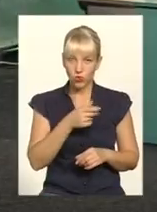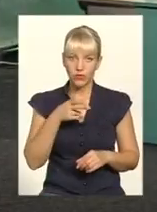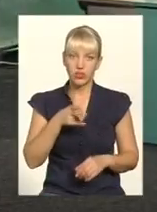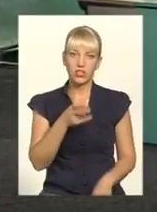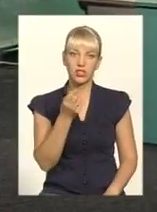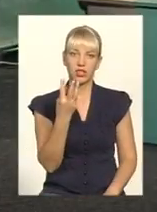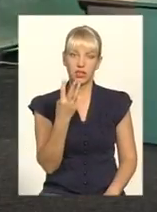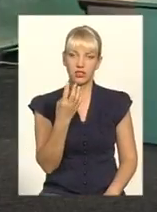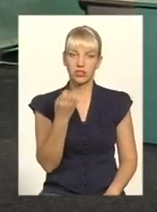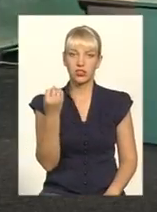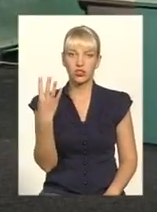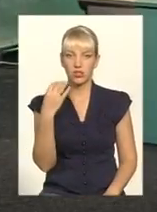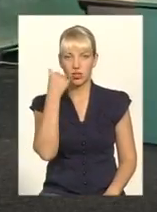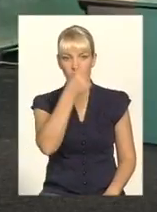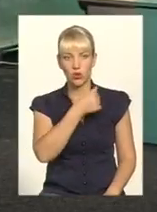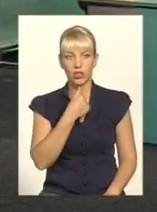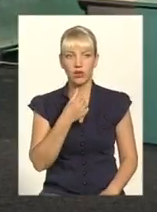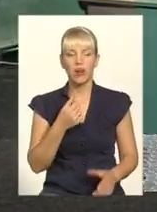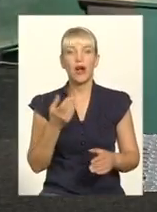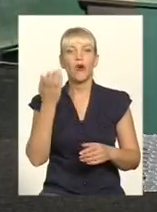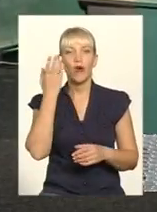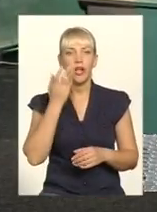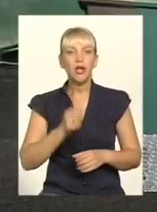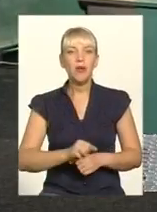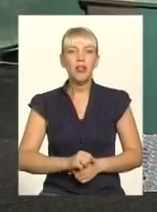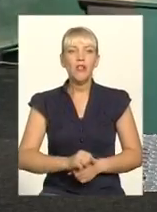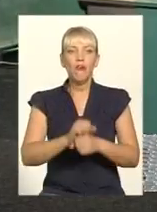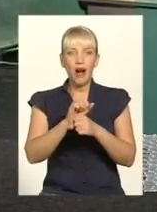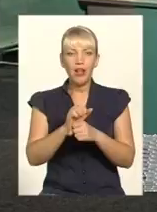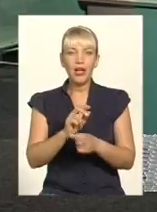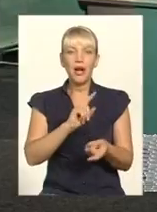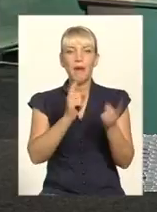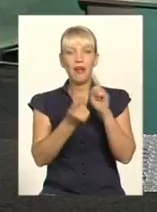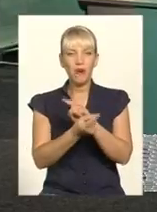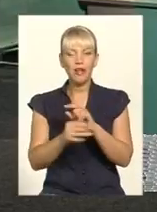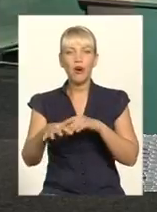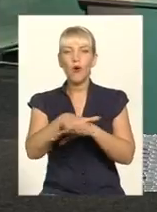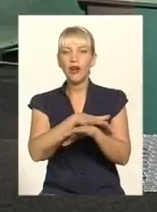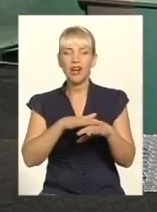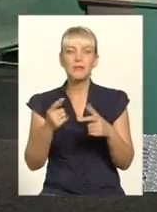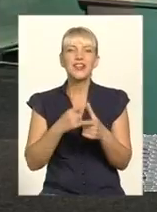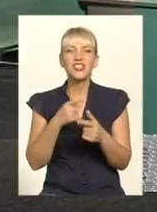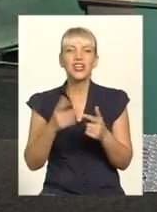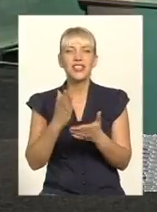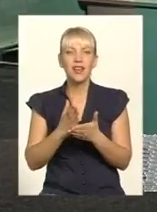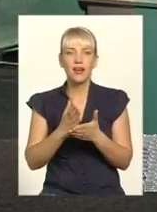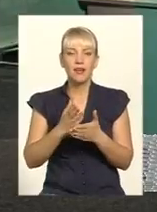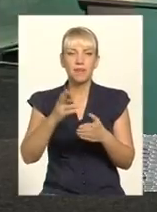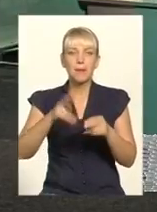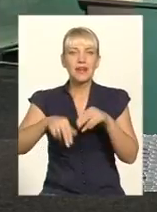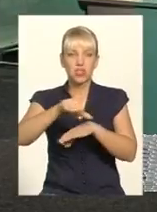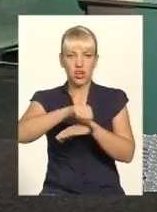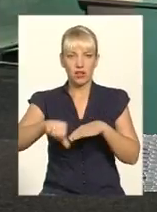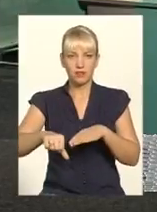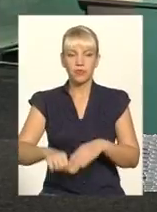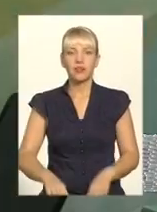може, коли от власне мітингувальники перетворюються у натовп, чи є межа? Ви